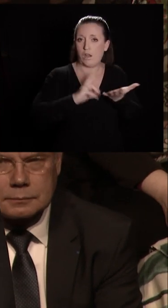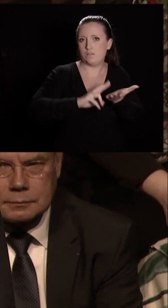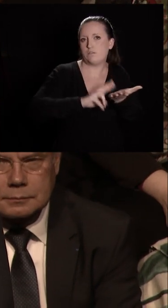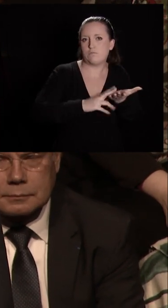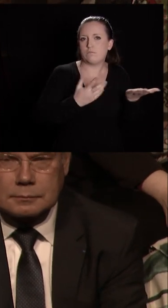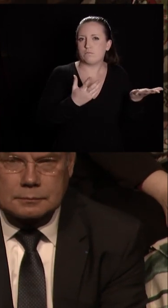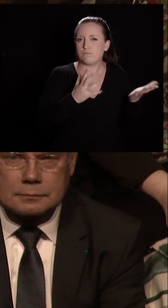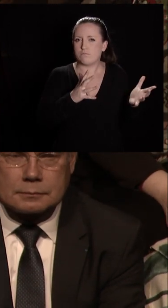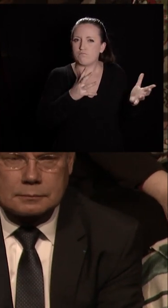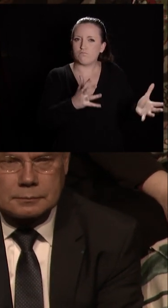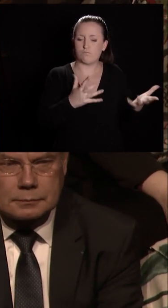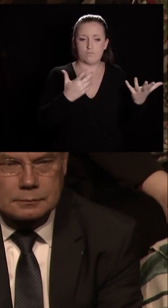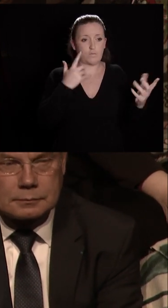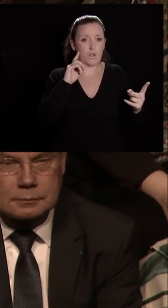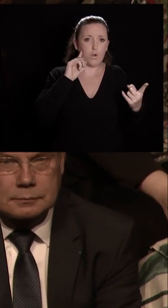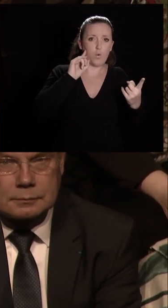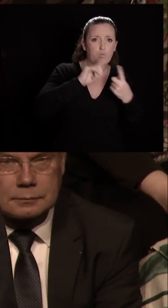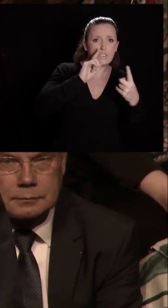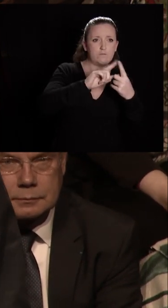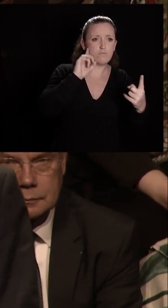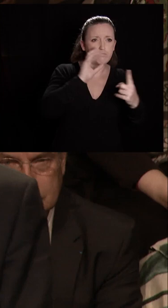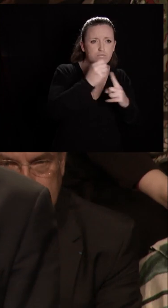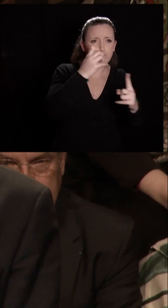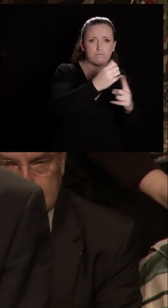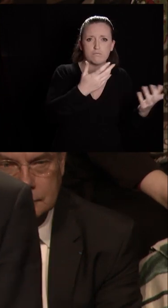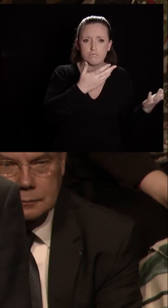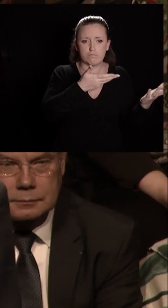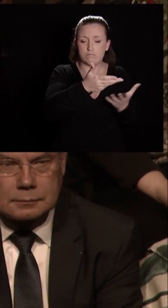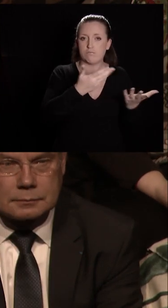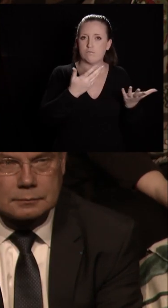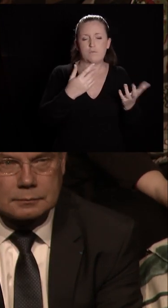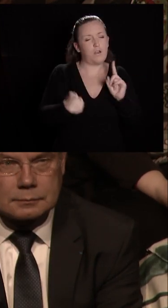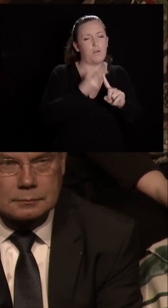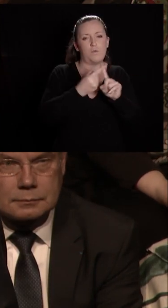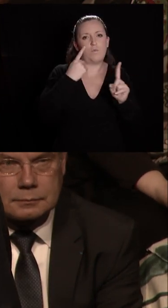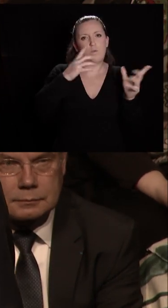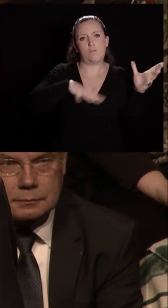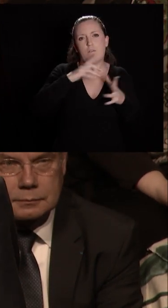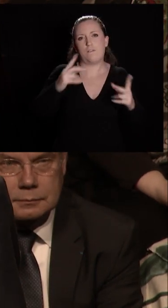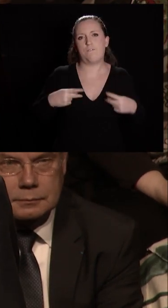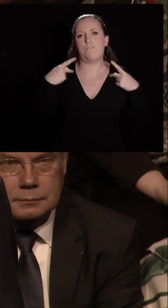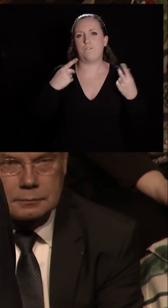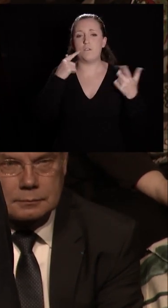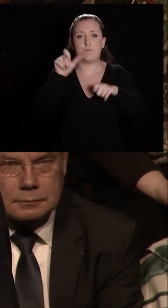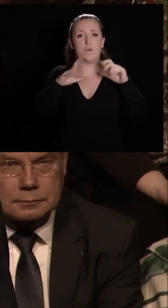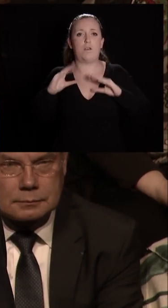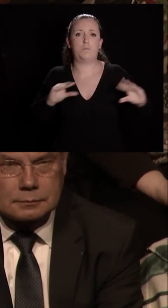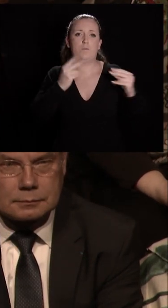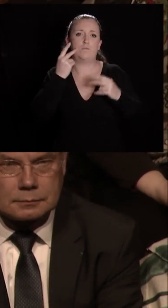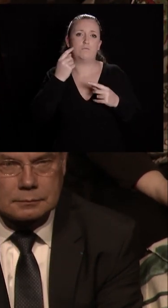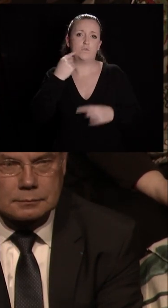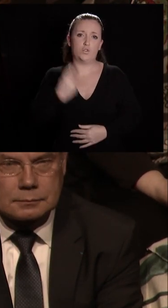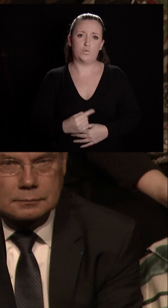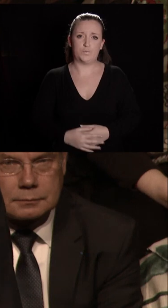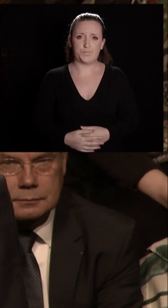à la poursuite d'objectifs essentiels pour la vie de nos concitoyens. Pour